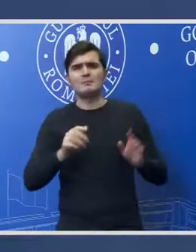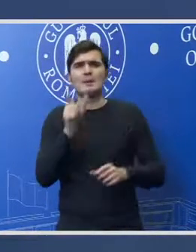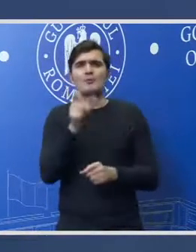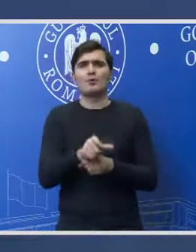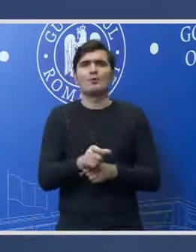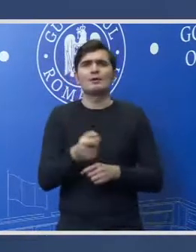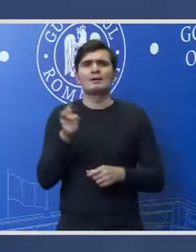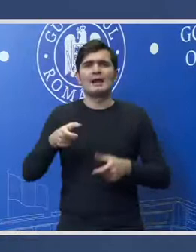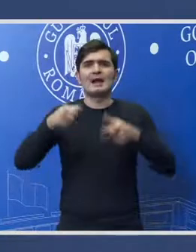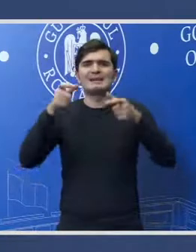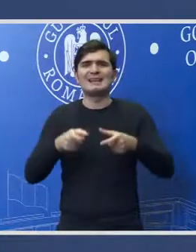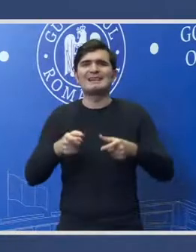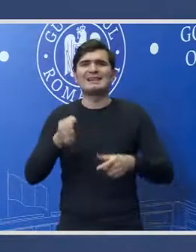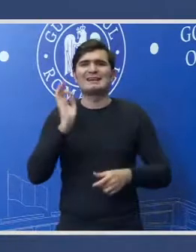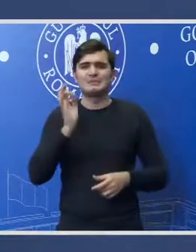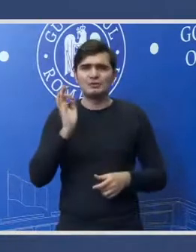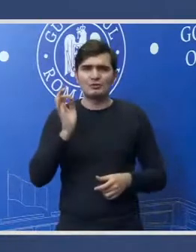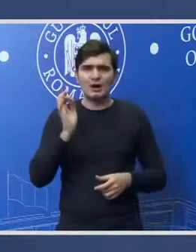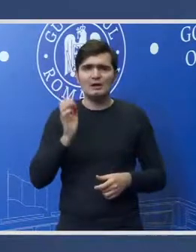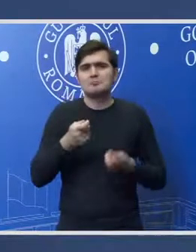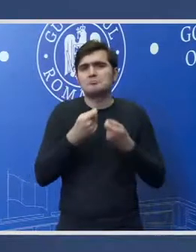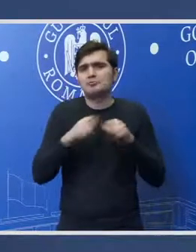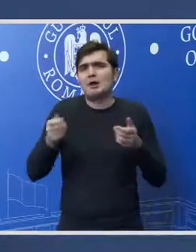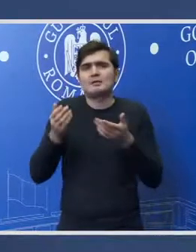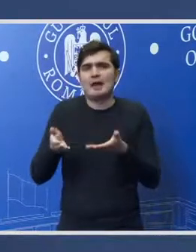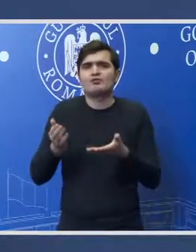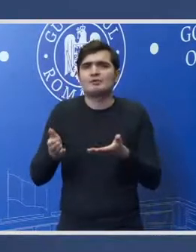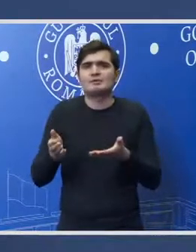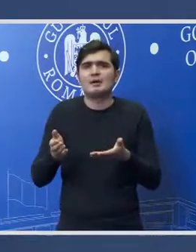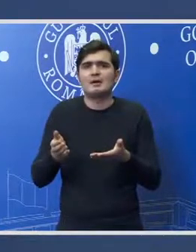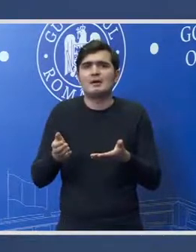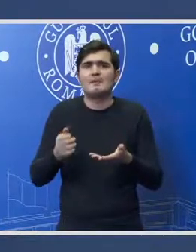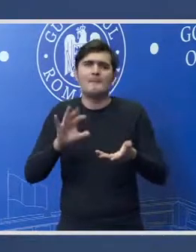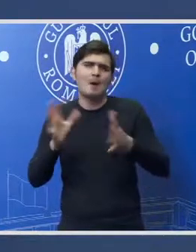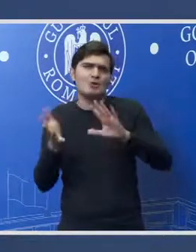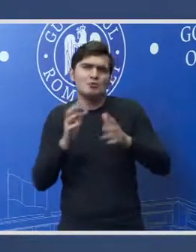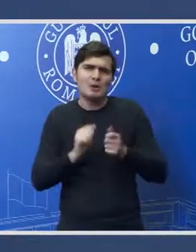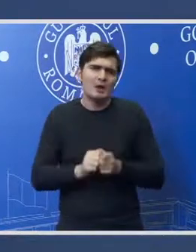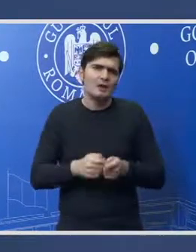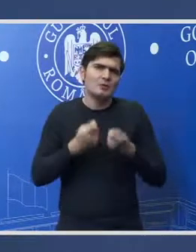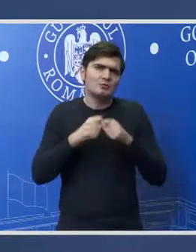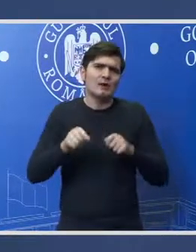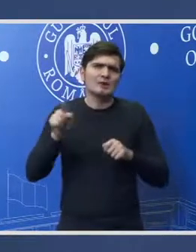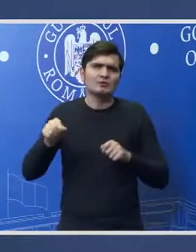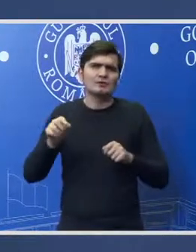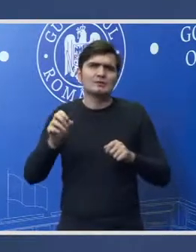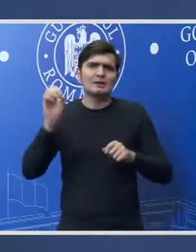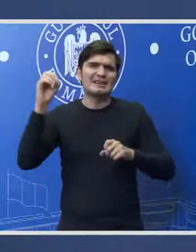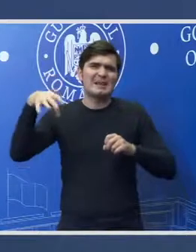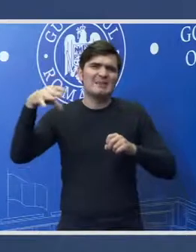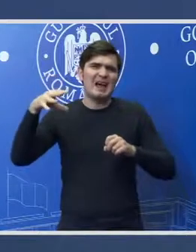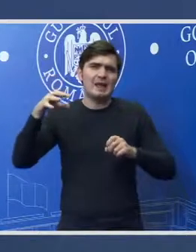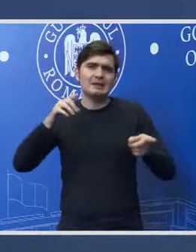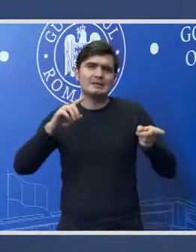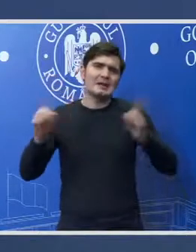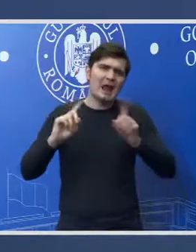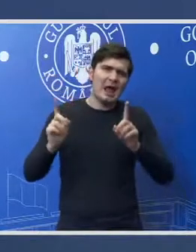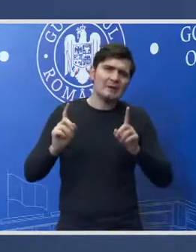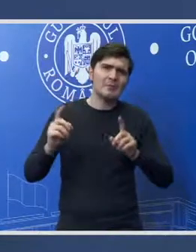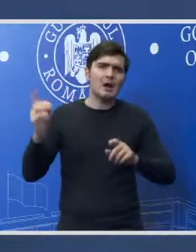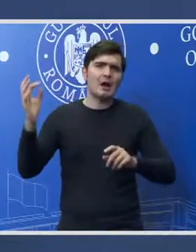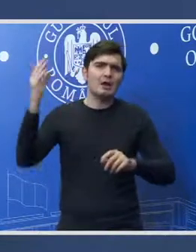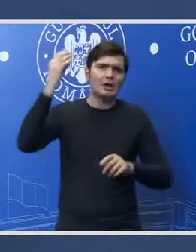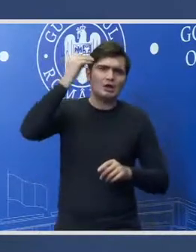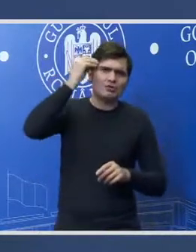cadrul secției speciale toate aceste bănuiel toate aceste semnale de alarmă și îngrijorări trase